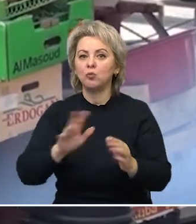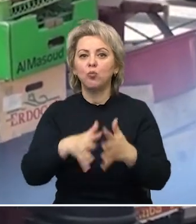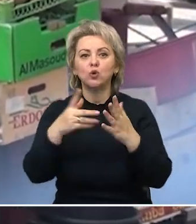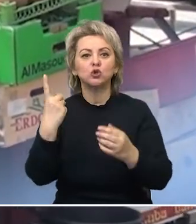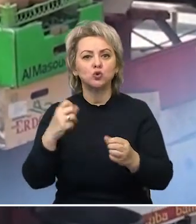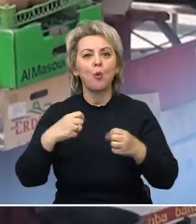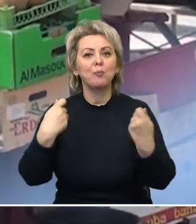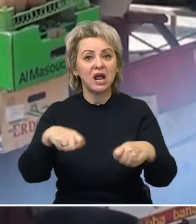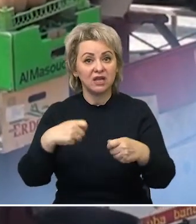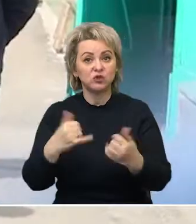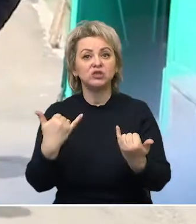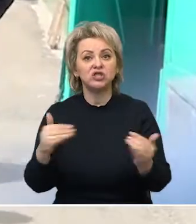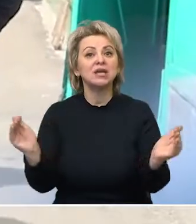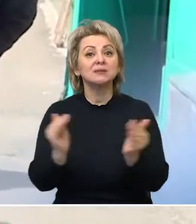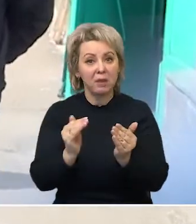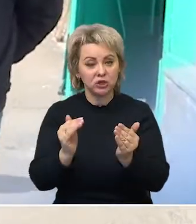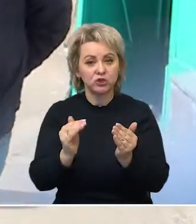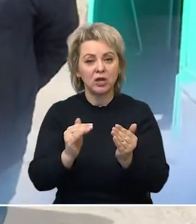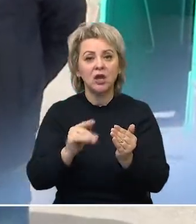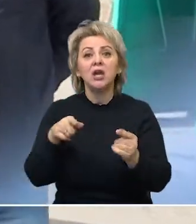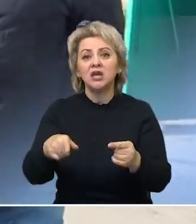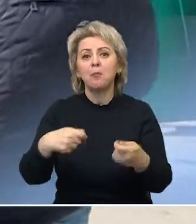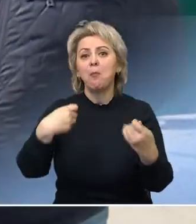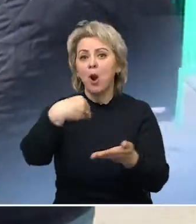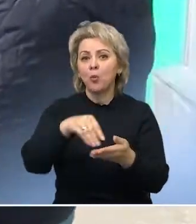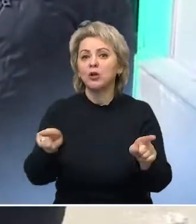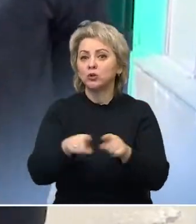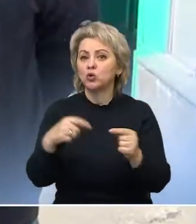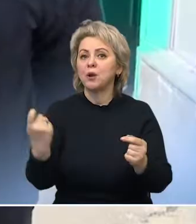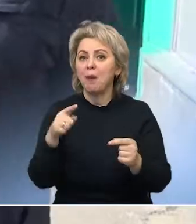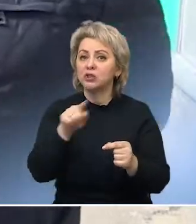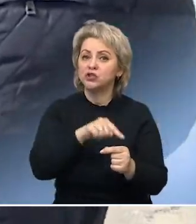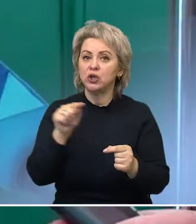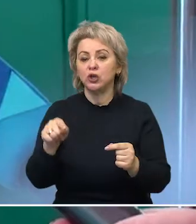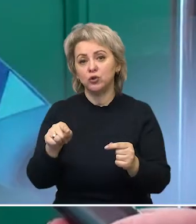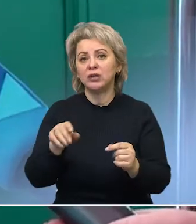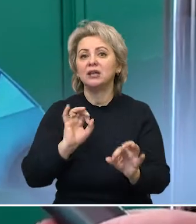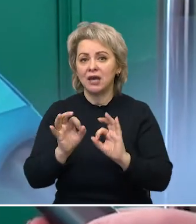их значительно меньше. Не густо и с покупателями, но и те, и другие настроены оптимистически.